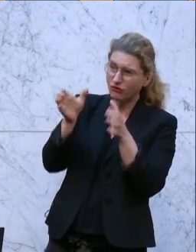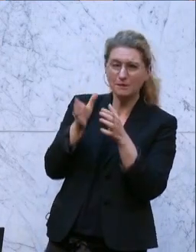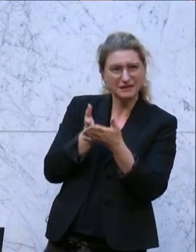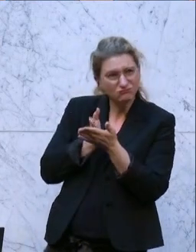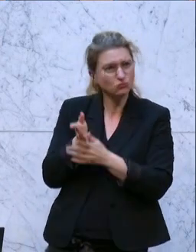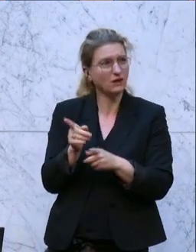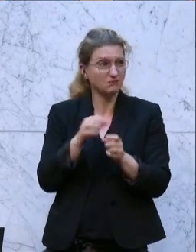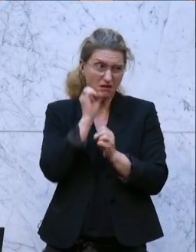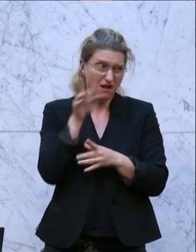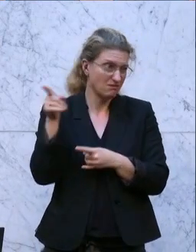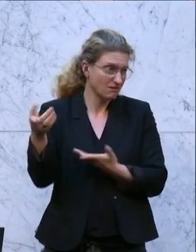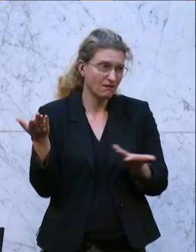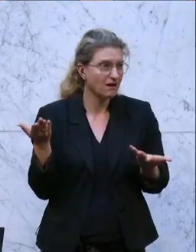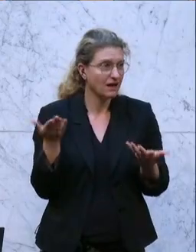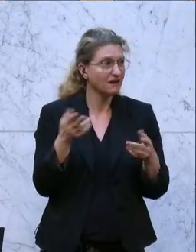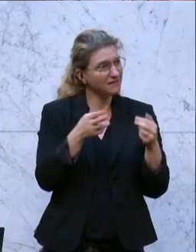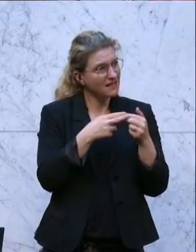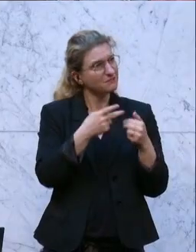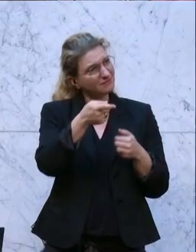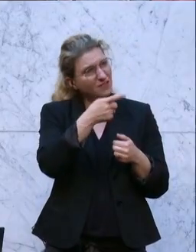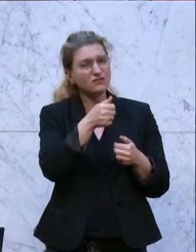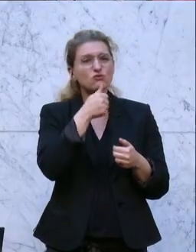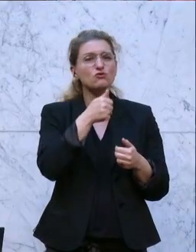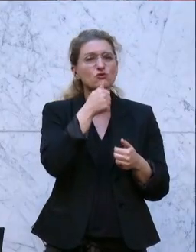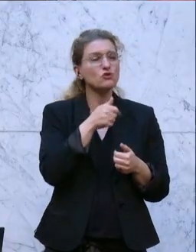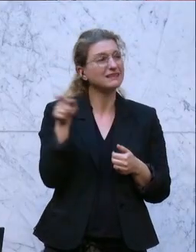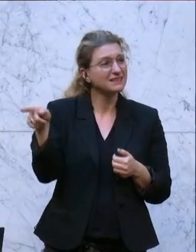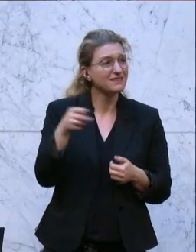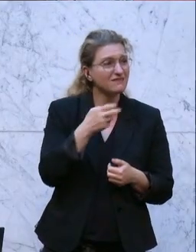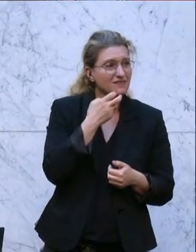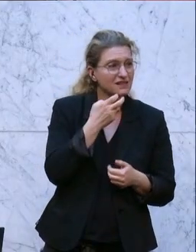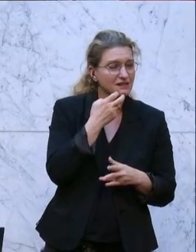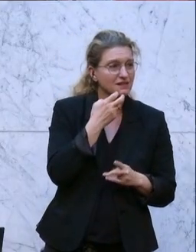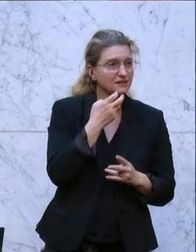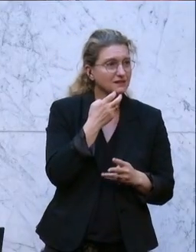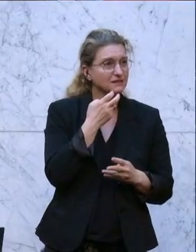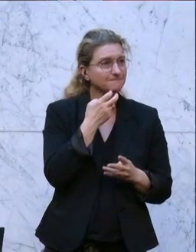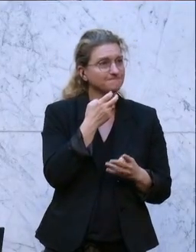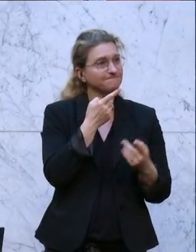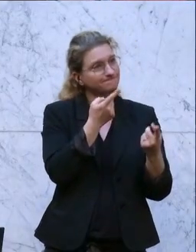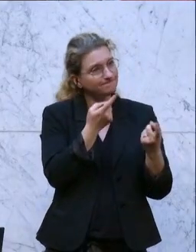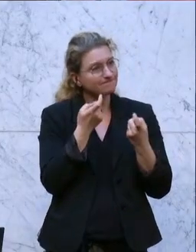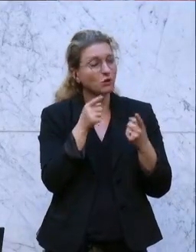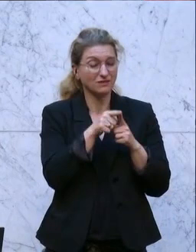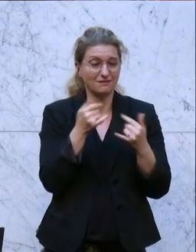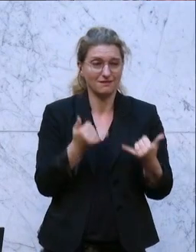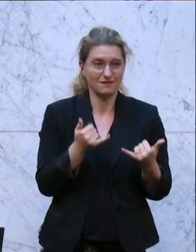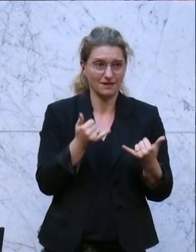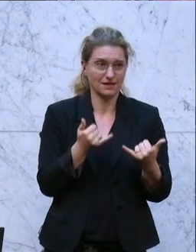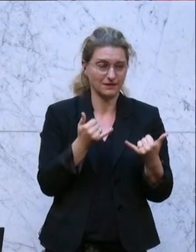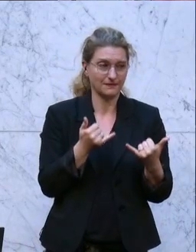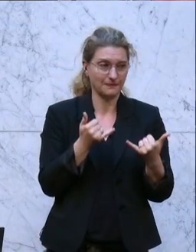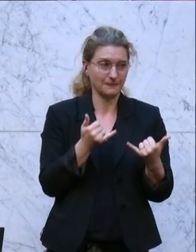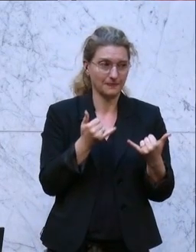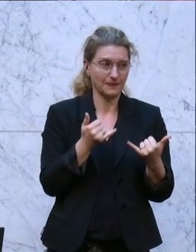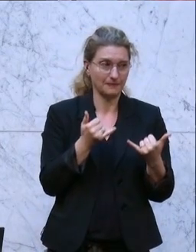wohl klar bei der ÖVP. Die wollen, die Grünen. Die wollen, die wollen. Und da sind wir jetzt ganz, ganz